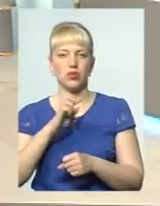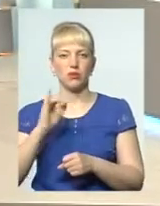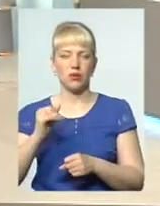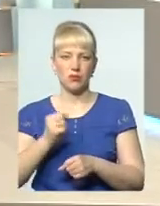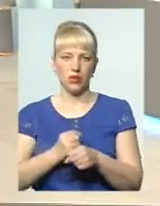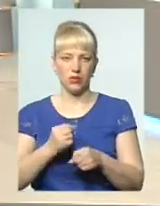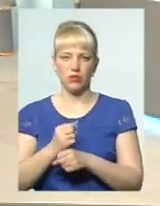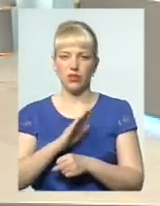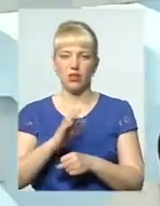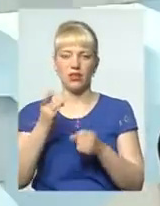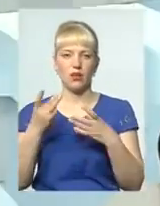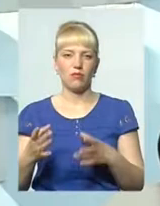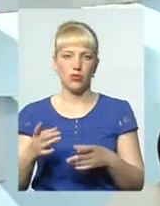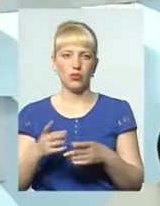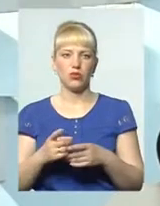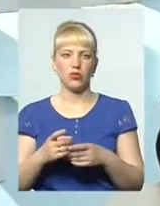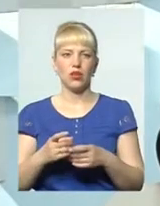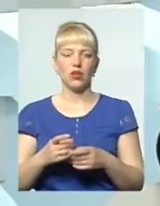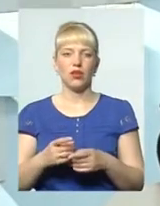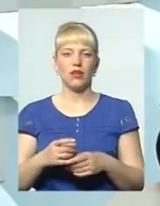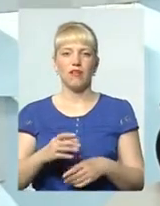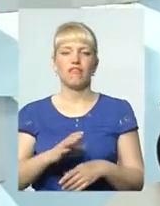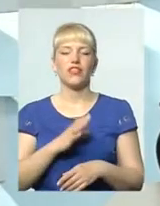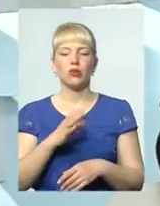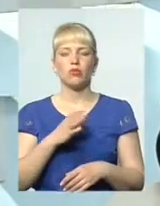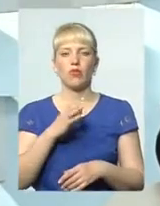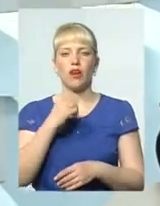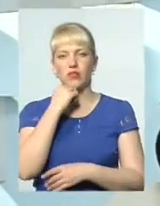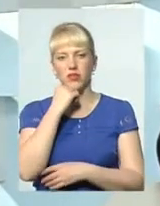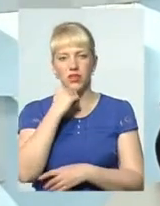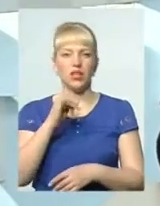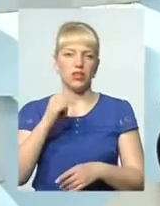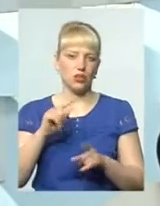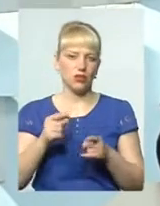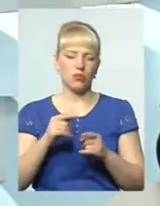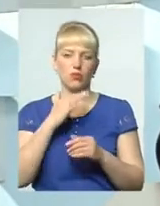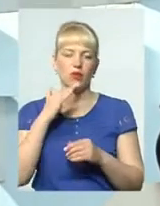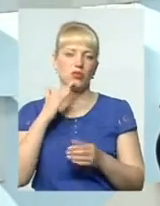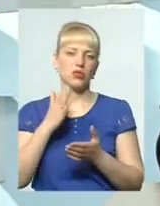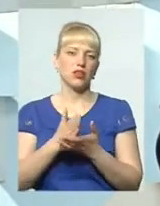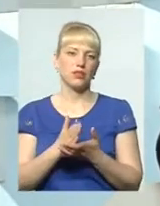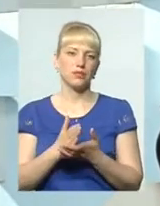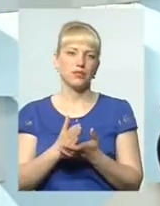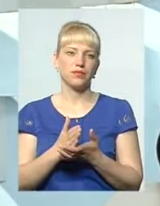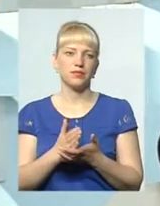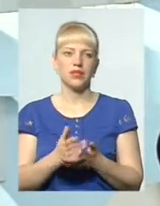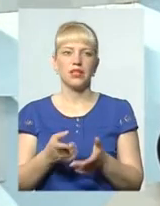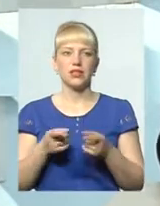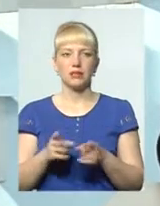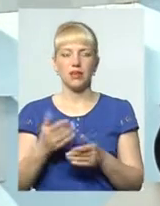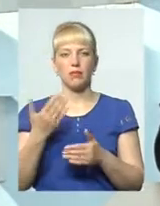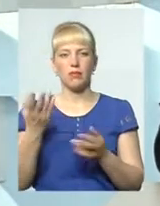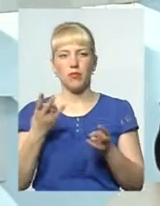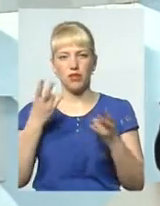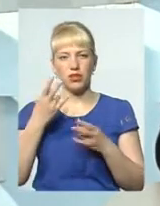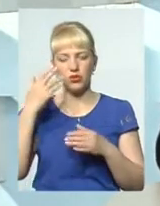а не просто відбувати. Тому, і дуже багато, справді, ми повинні зрозуміти,